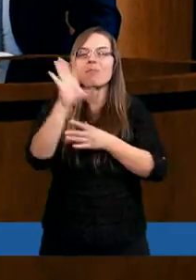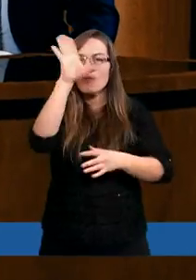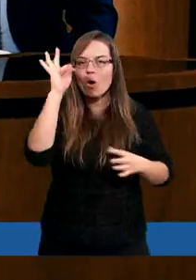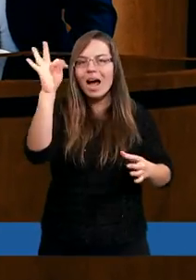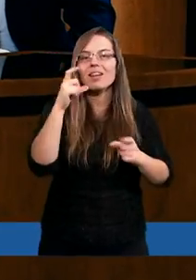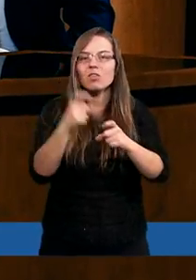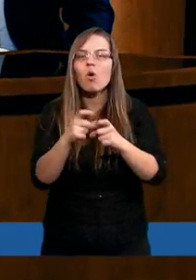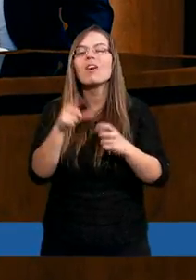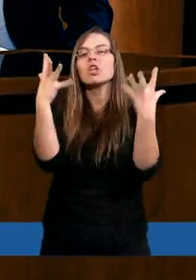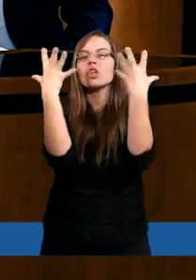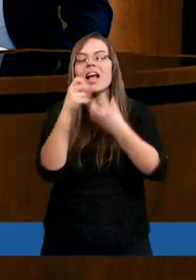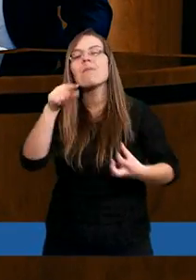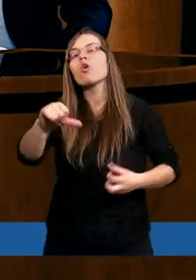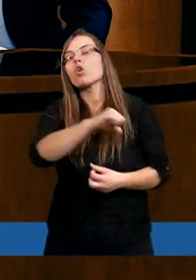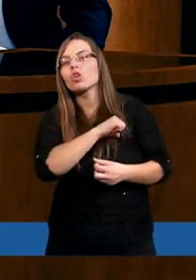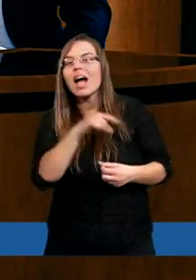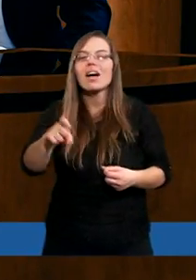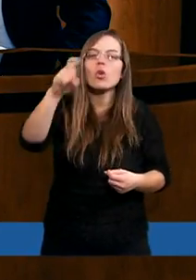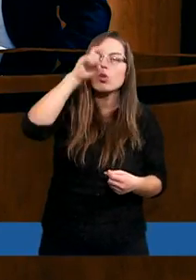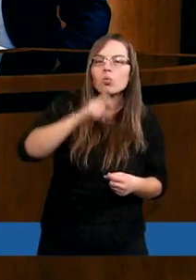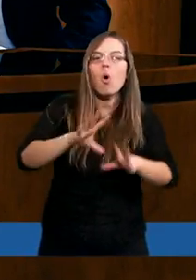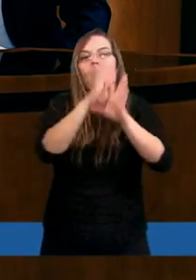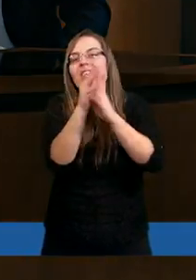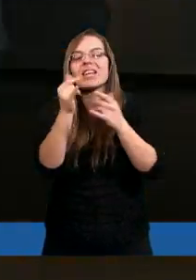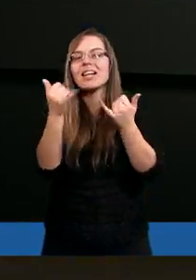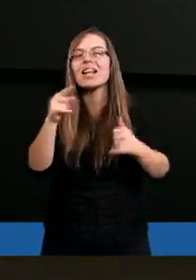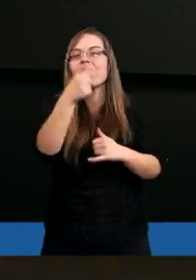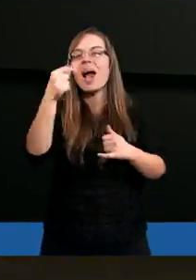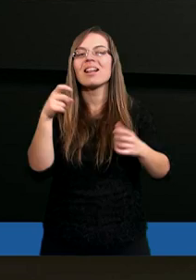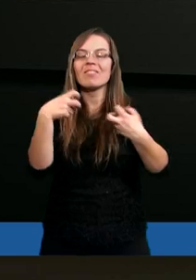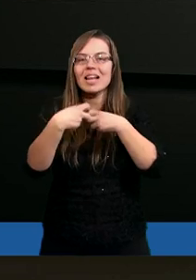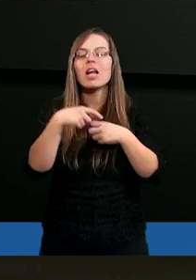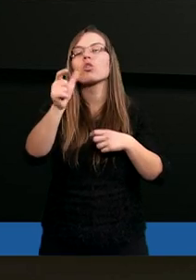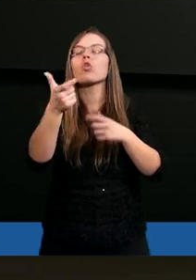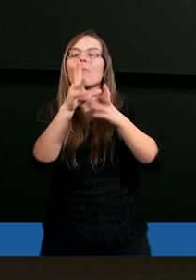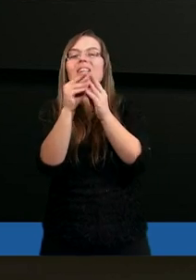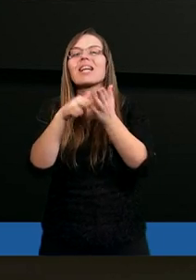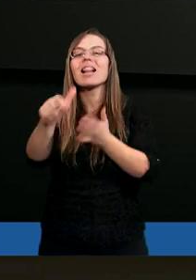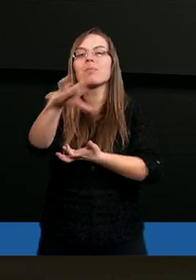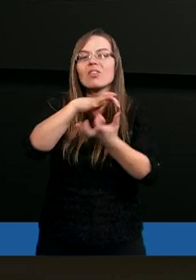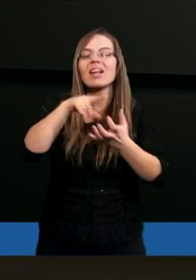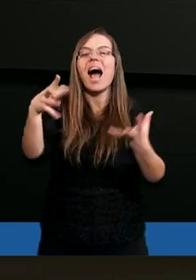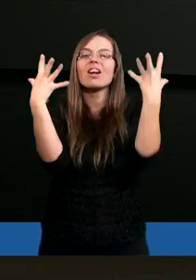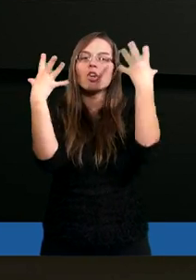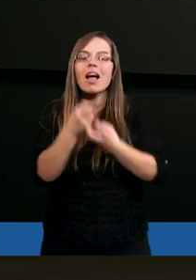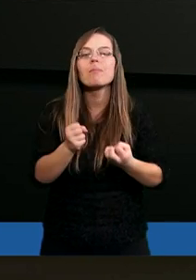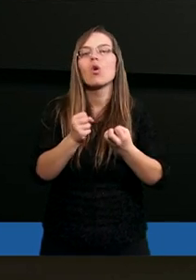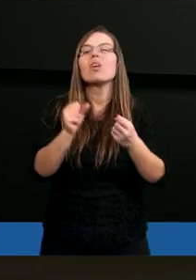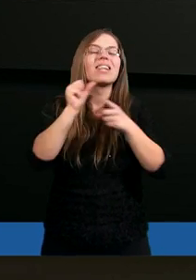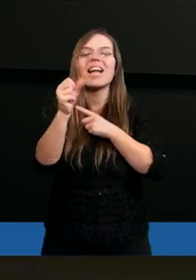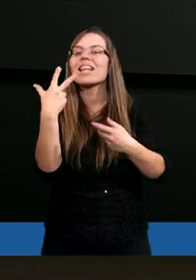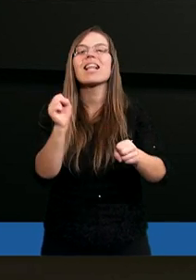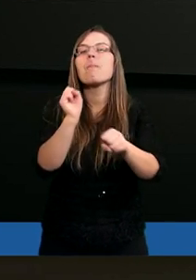obecność. Ciemność to grzech, to zło. Światłość przyszła na ten świat, a ta ciemność jej